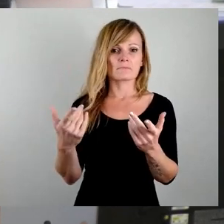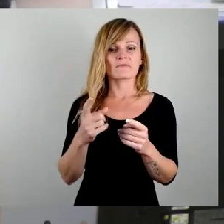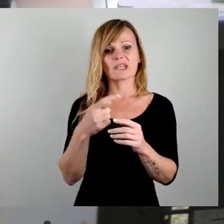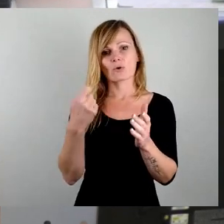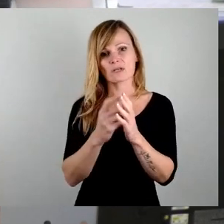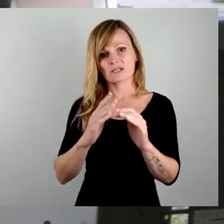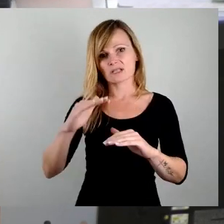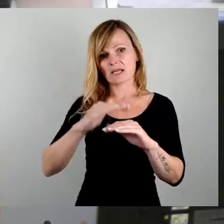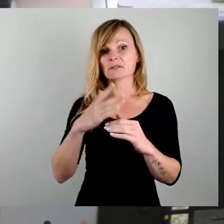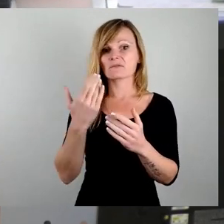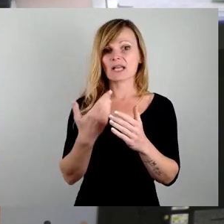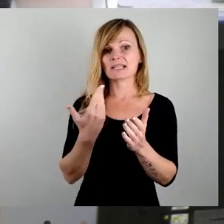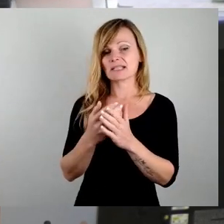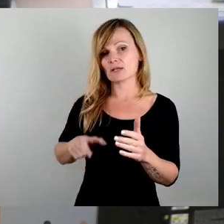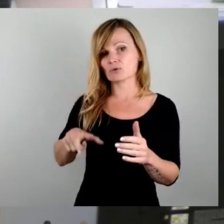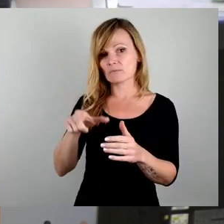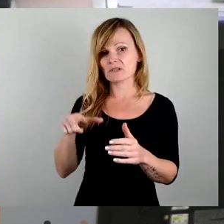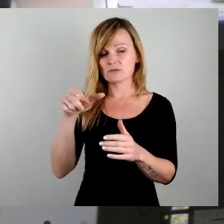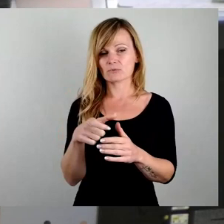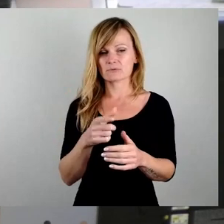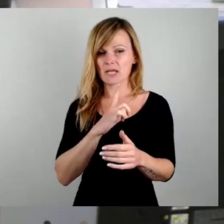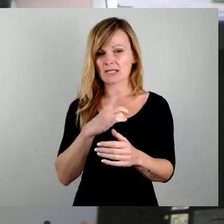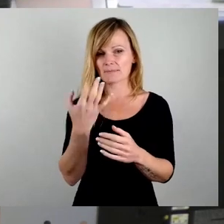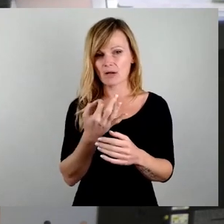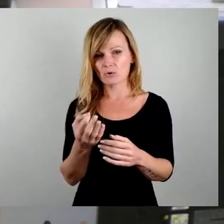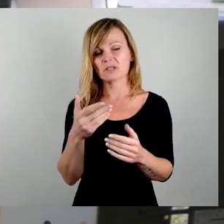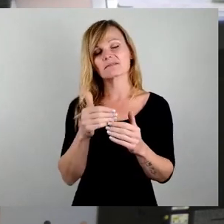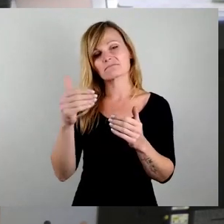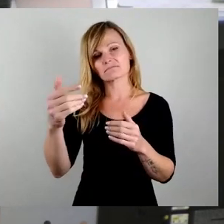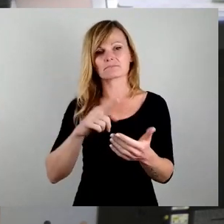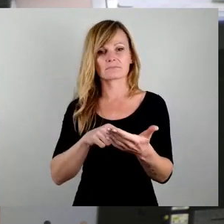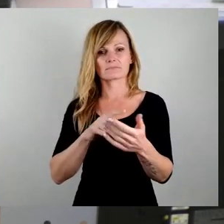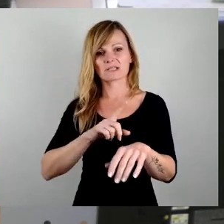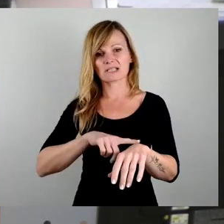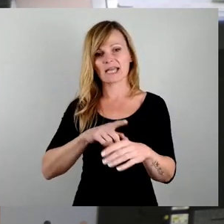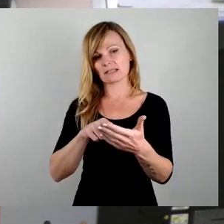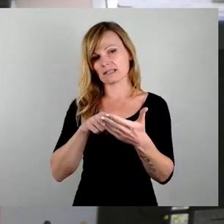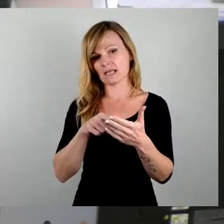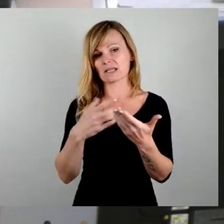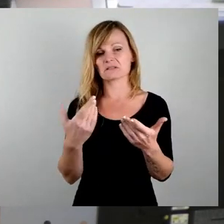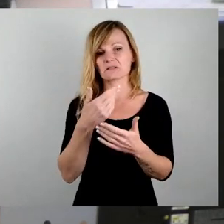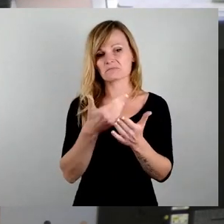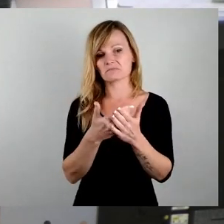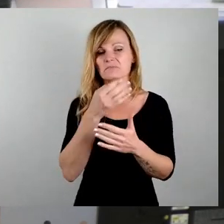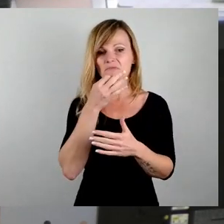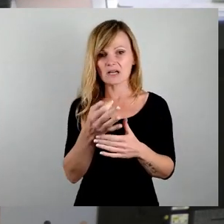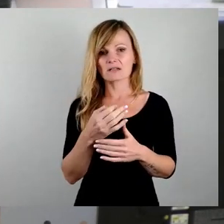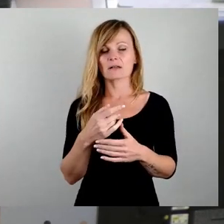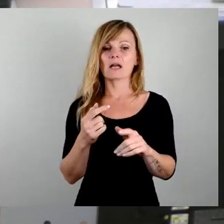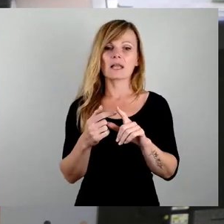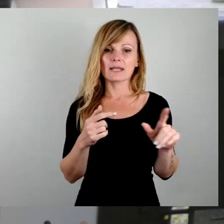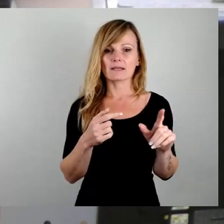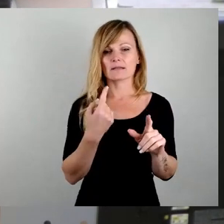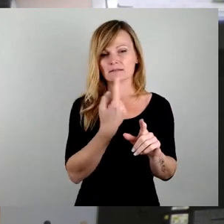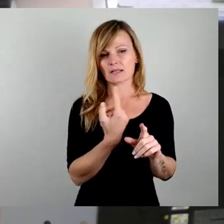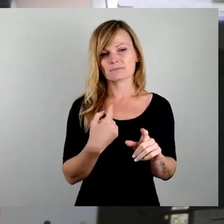sich über die Zeit stellen, das ist so ein bisschen fraglich. Aber letzten Endes ist auch jetzt das, was die Linke dort als Änderungsantrag machen will, auch nicht seriös,